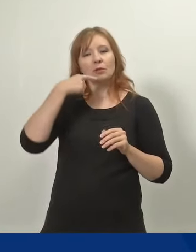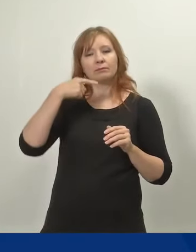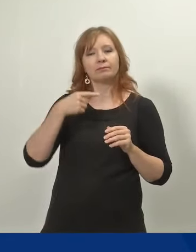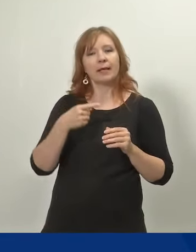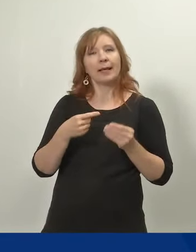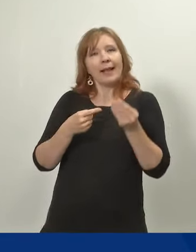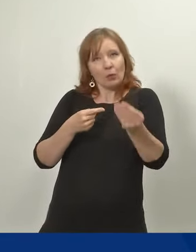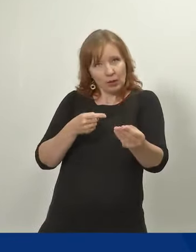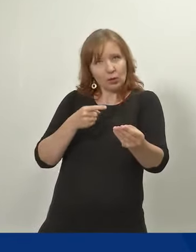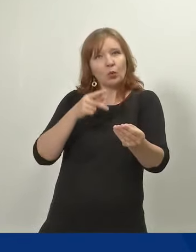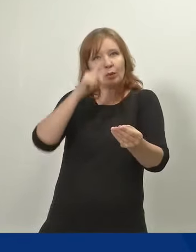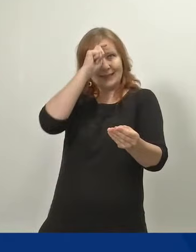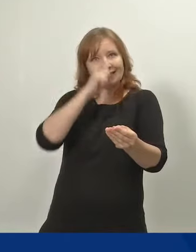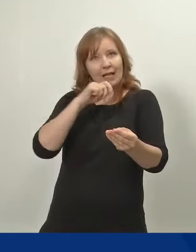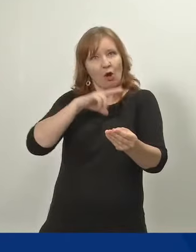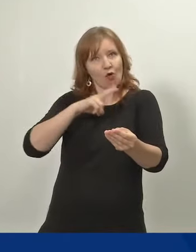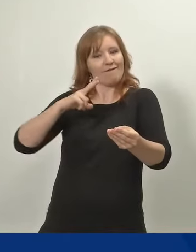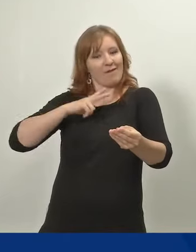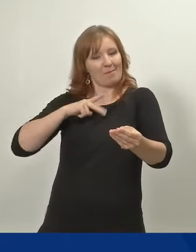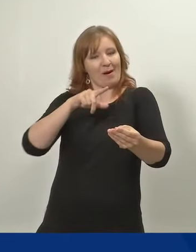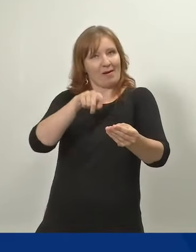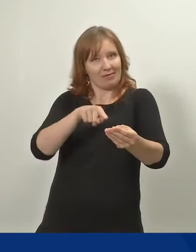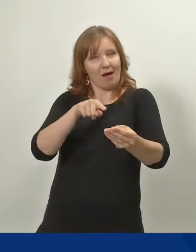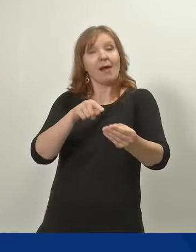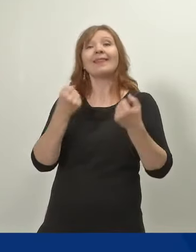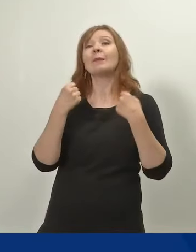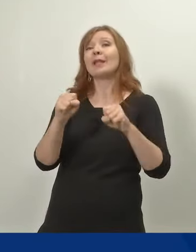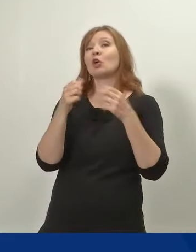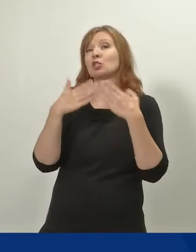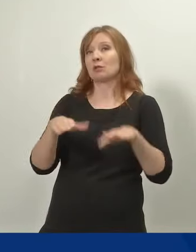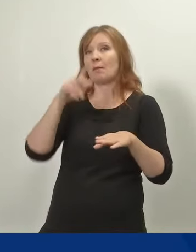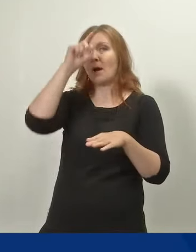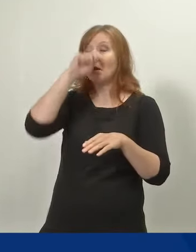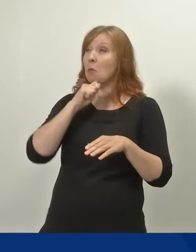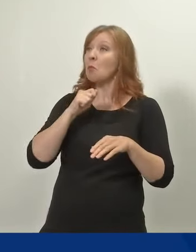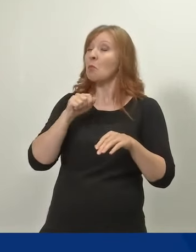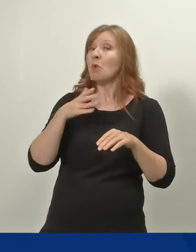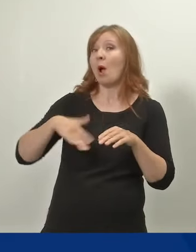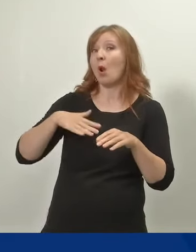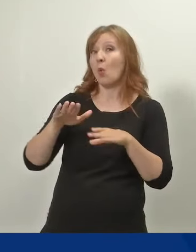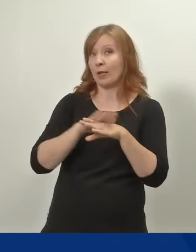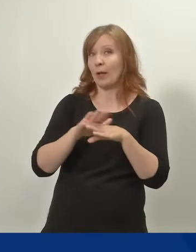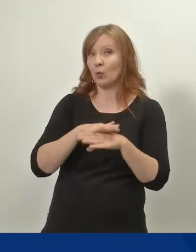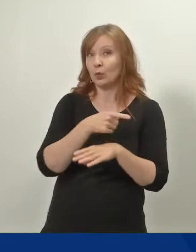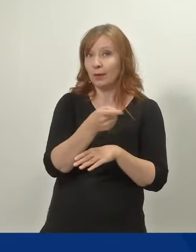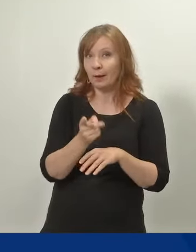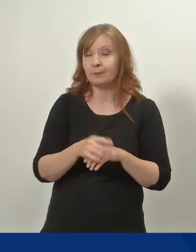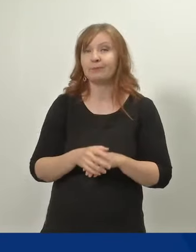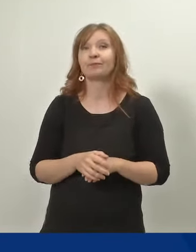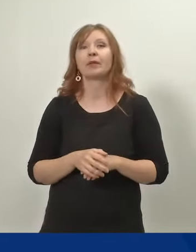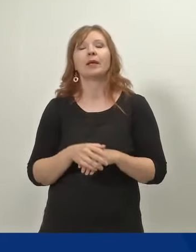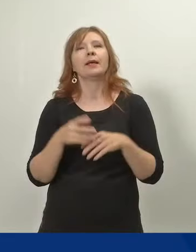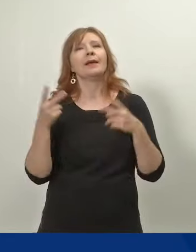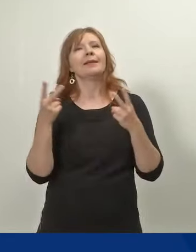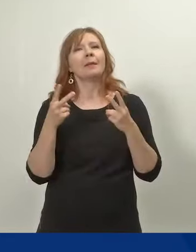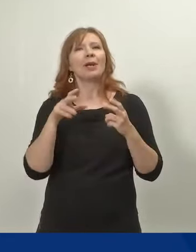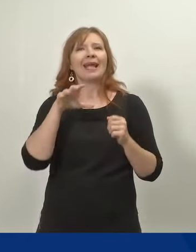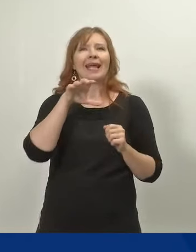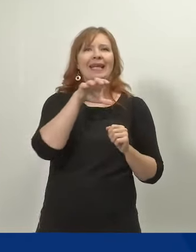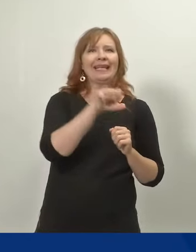on kaikista tehokkain tapaa lisätä isien osallistumista perhevapaiden käyttöön. Tällaiset